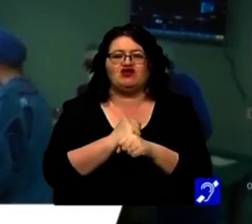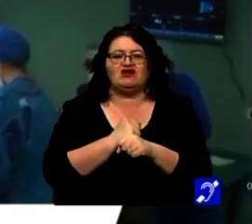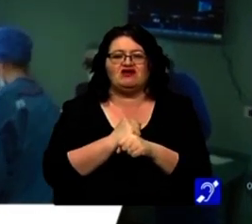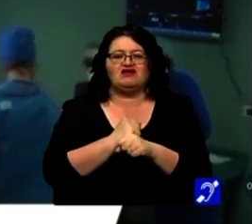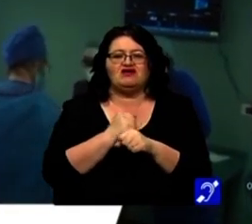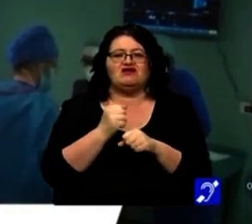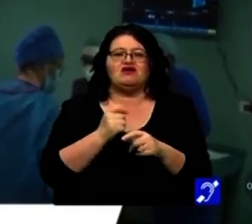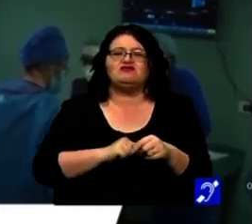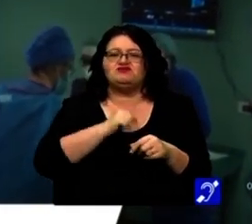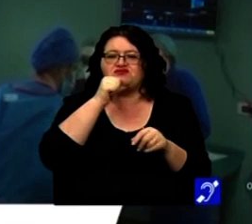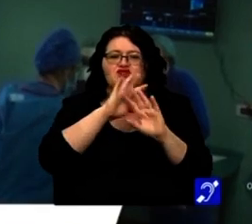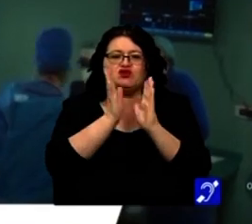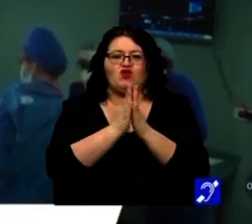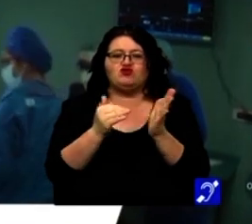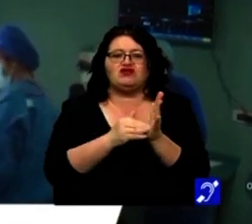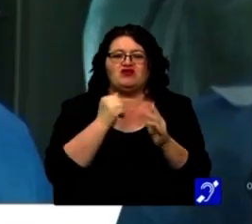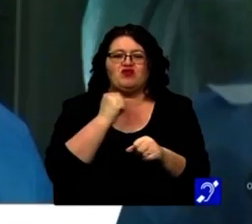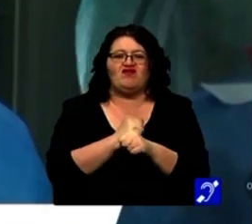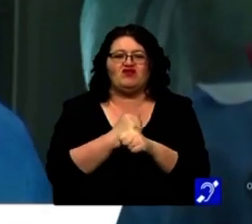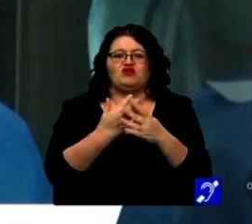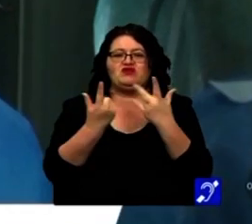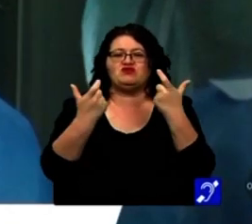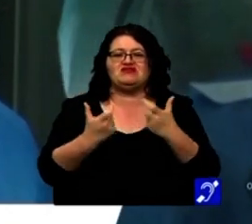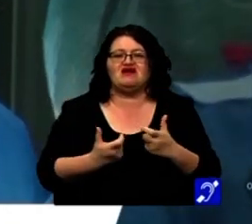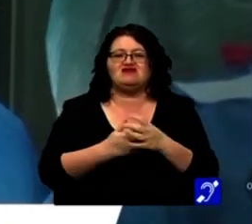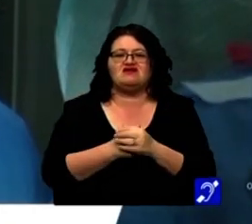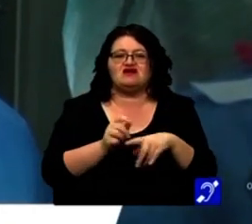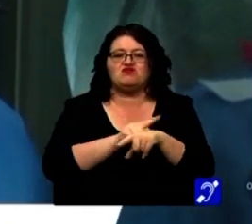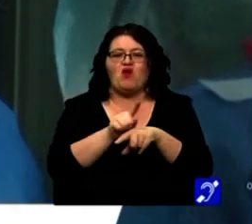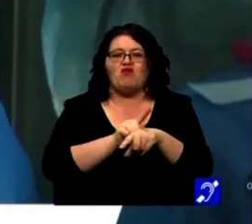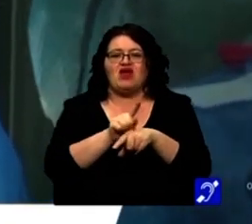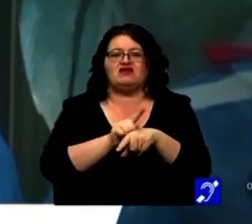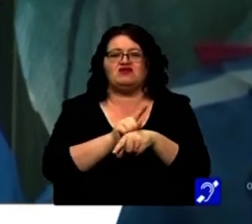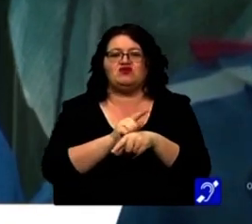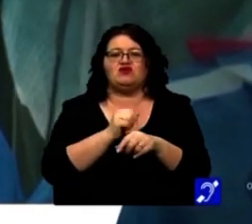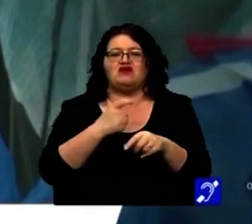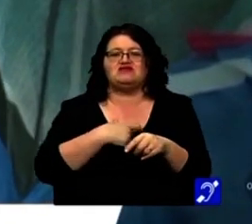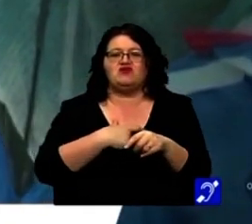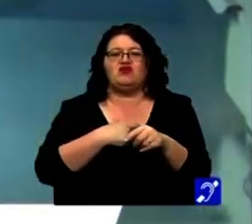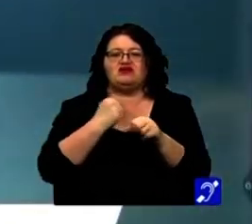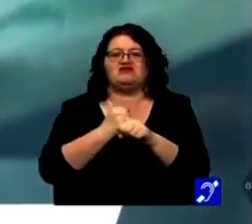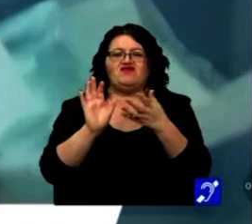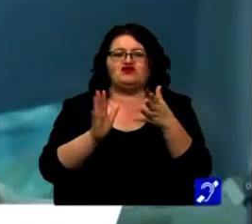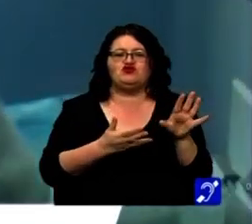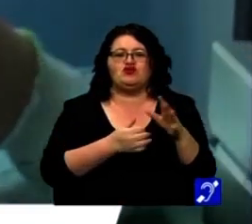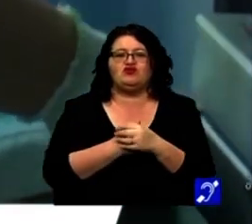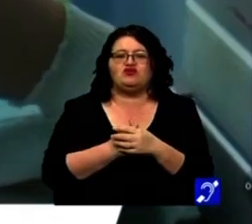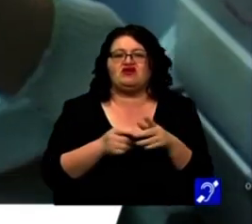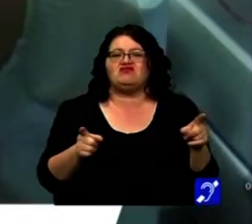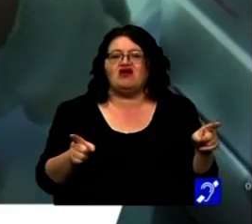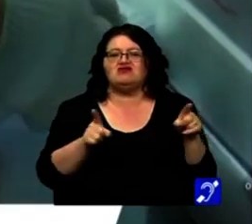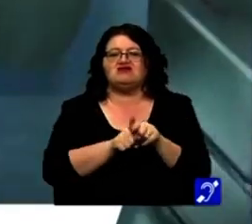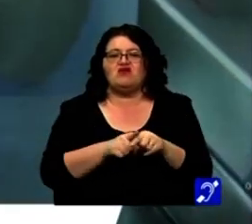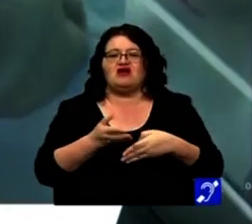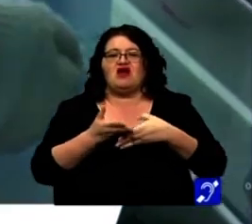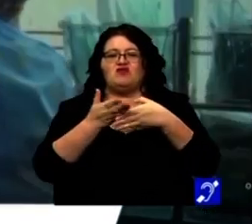complectat tot ceea ce trebuia pentru secție în momentul respectiv ca să poată fi pornită. De asemenea,